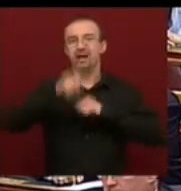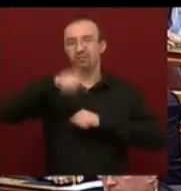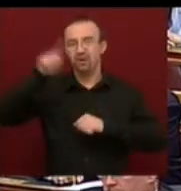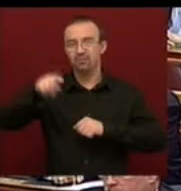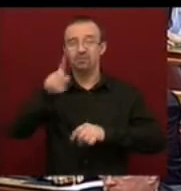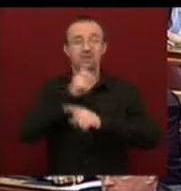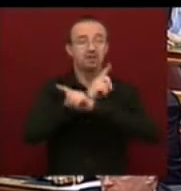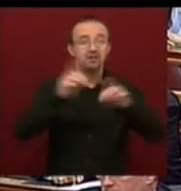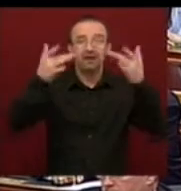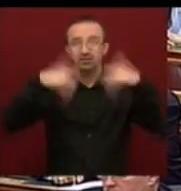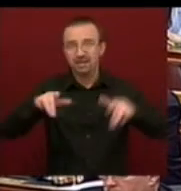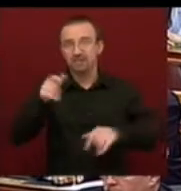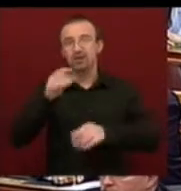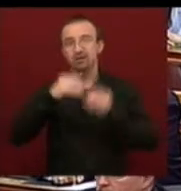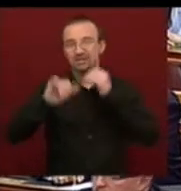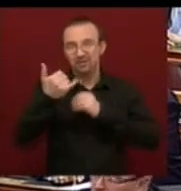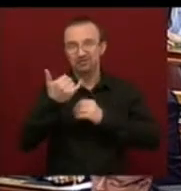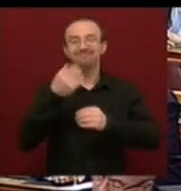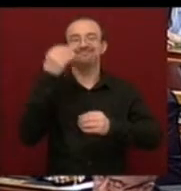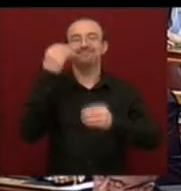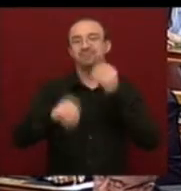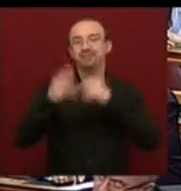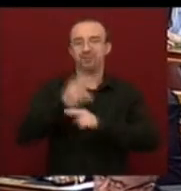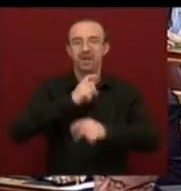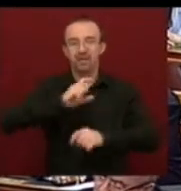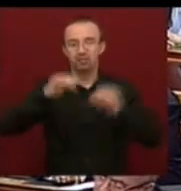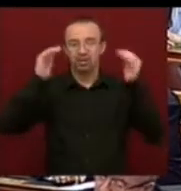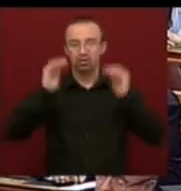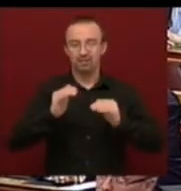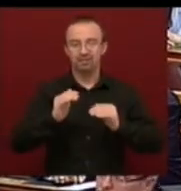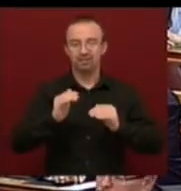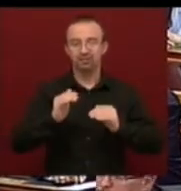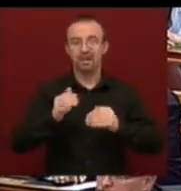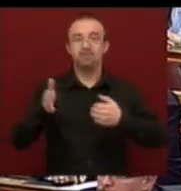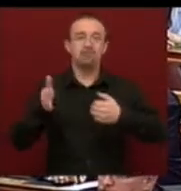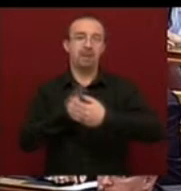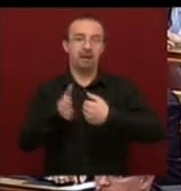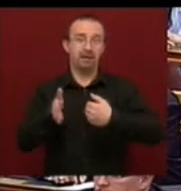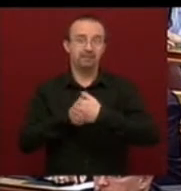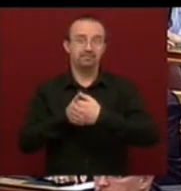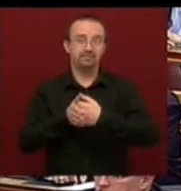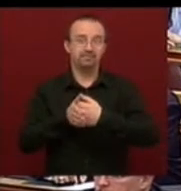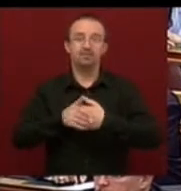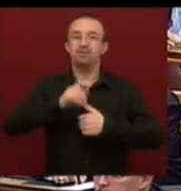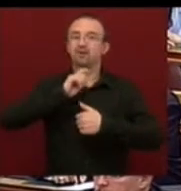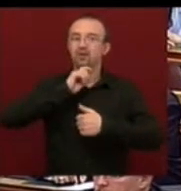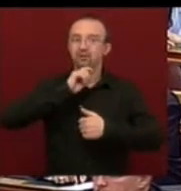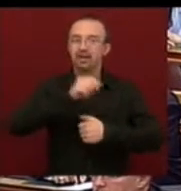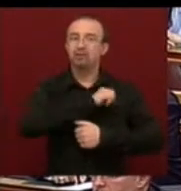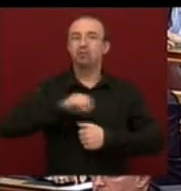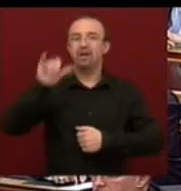Teljesen más a helyzetünk azért is, mert az államadósság csökkentése mellett sikerült a